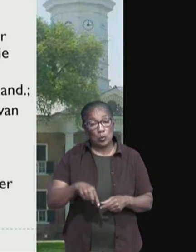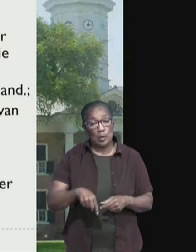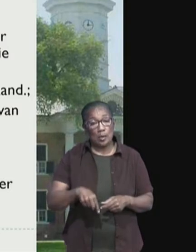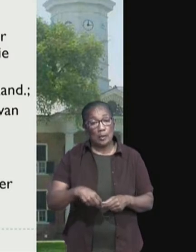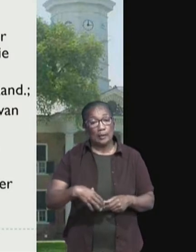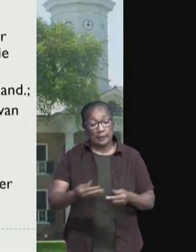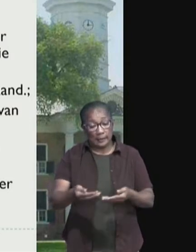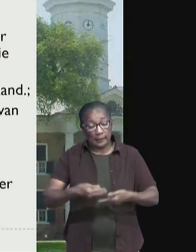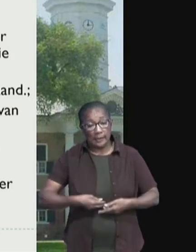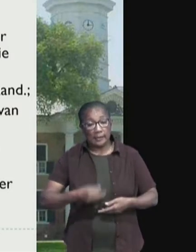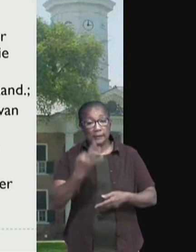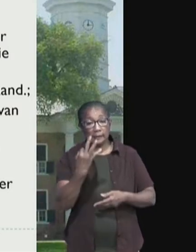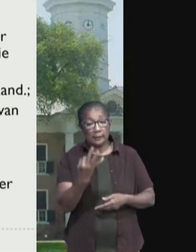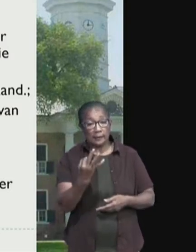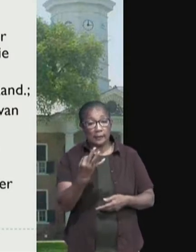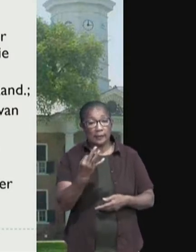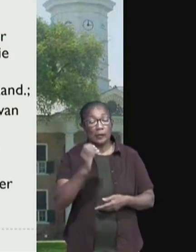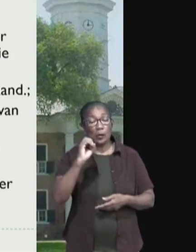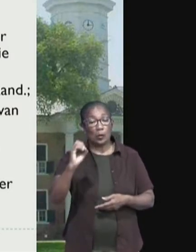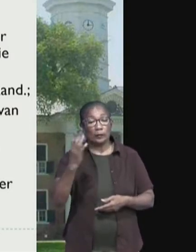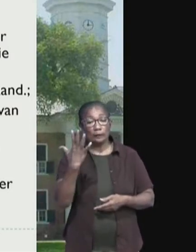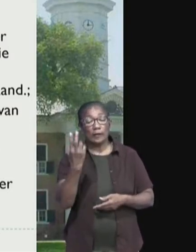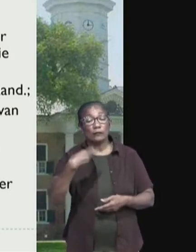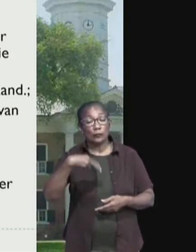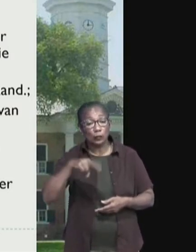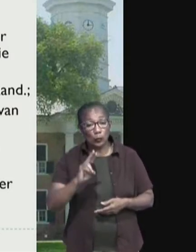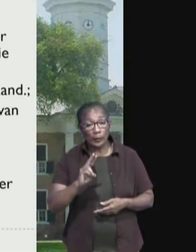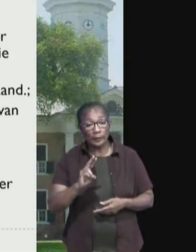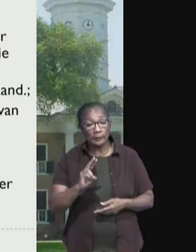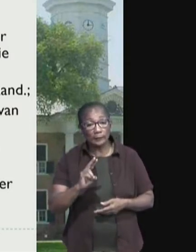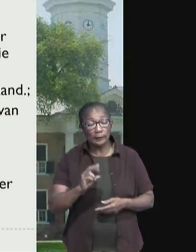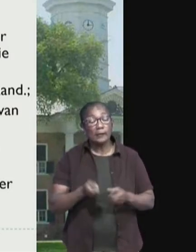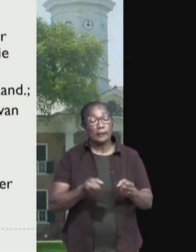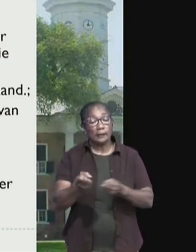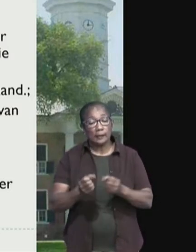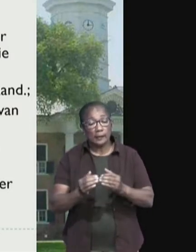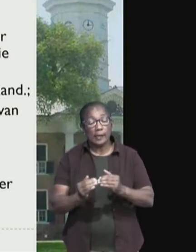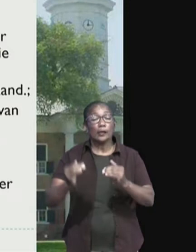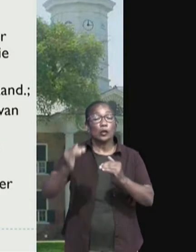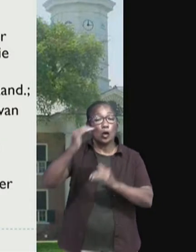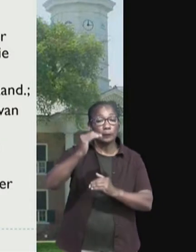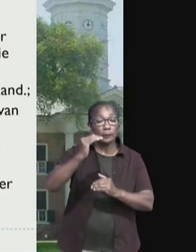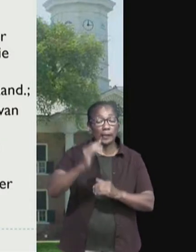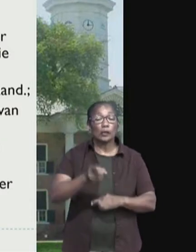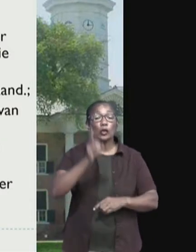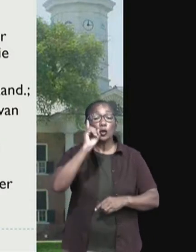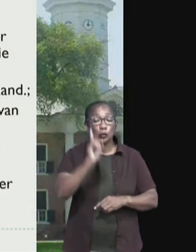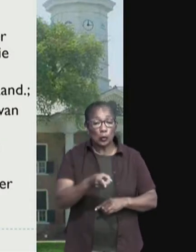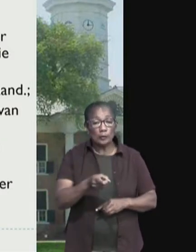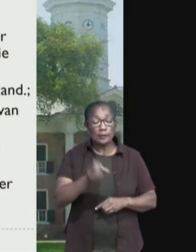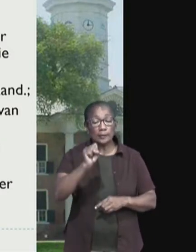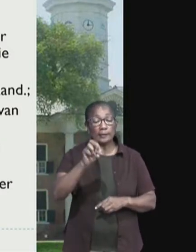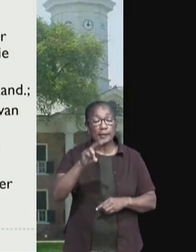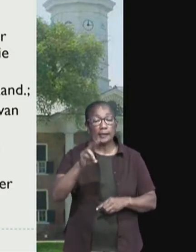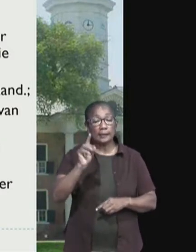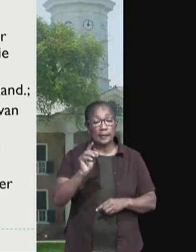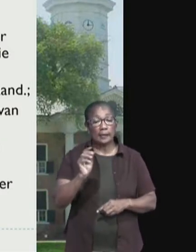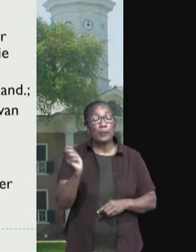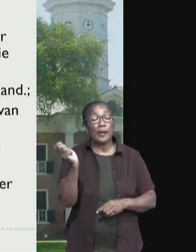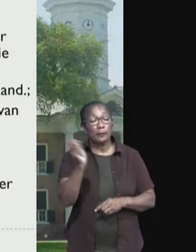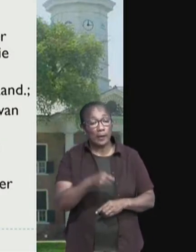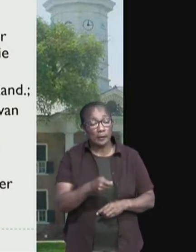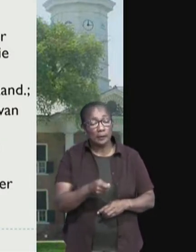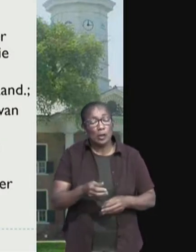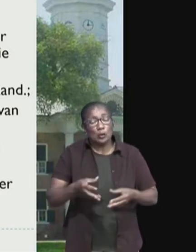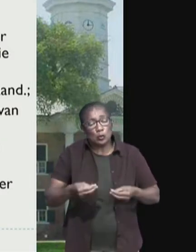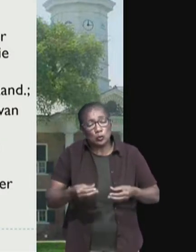325 staan, daar zal de regering optrekken naar duizend SRD per maand. De zwakke